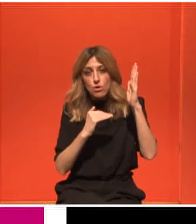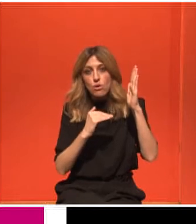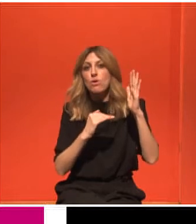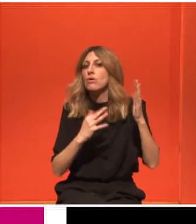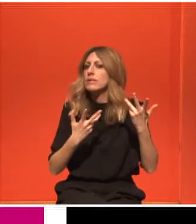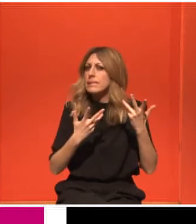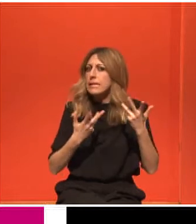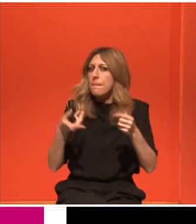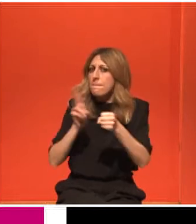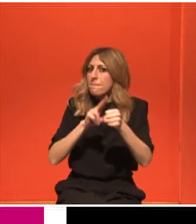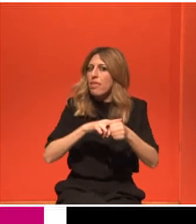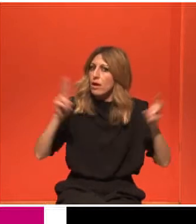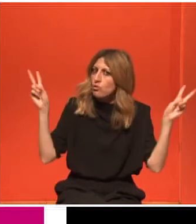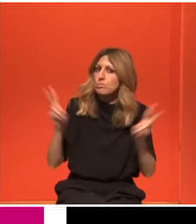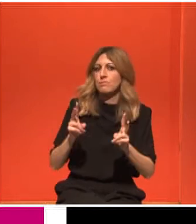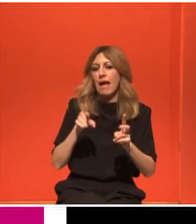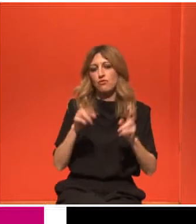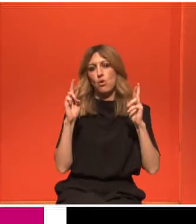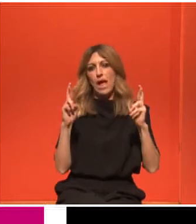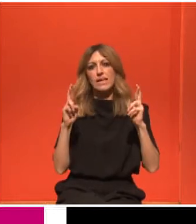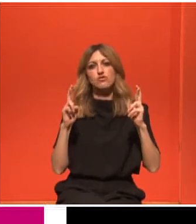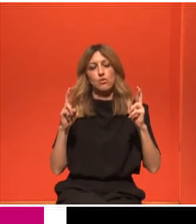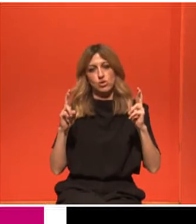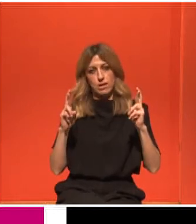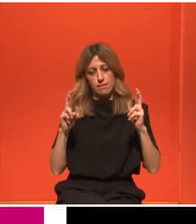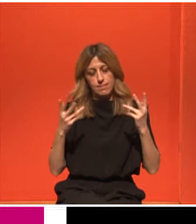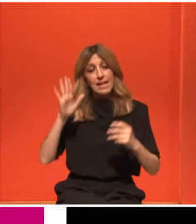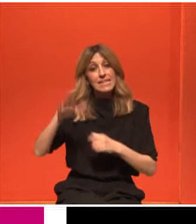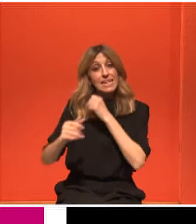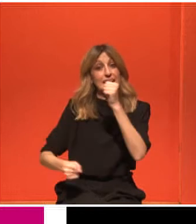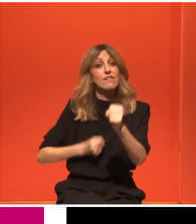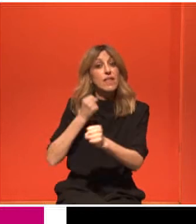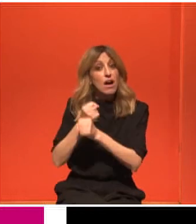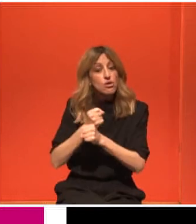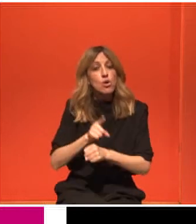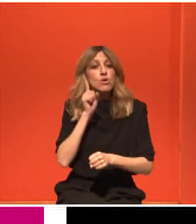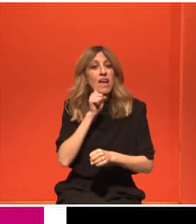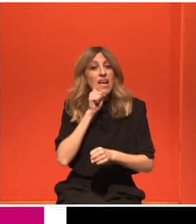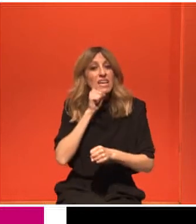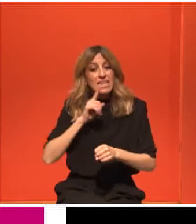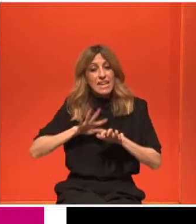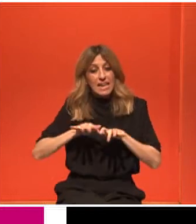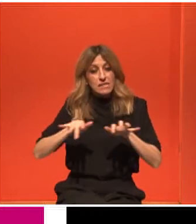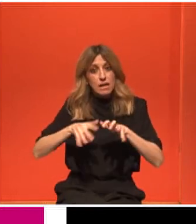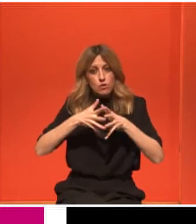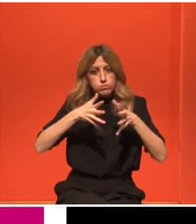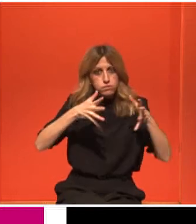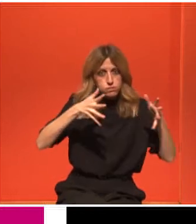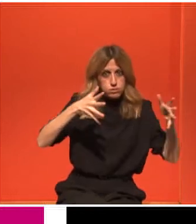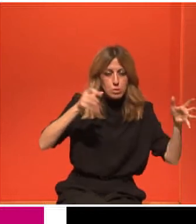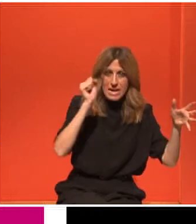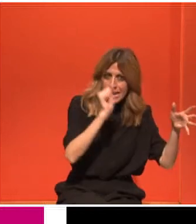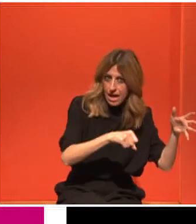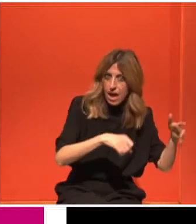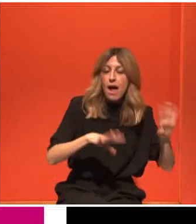εθνητότητα. Βλέπετε, λοιπόν, ότι όσο αυξάνονται τα περιστατικά τα τελευταία χρόνια, τόσο μειώνεται όμως και η εθνητότητα. Είναι, λοιπόν,